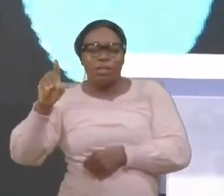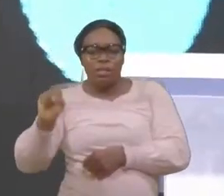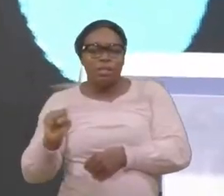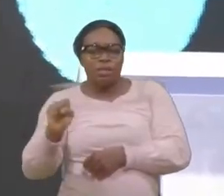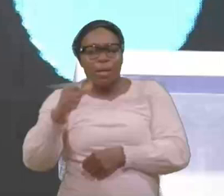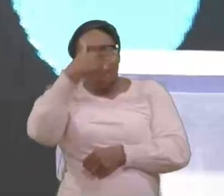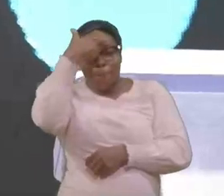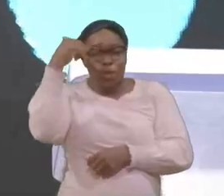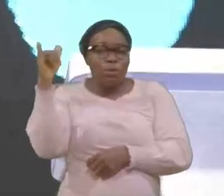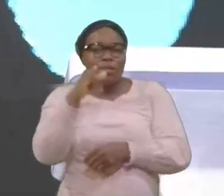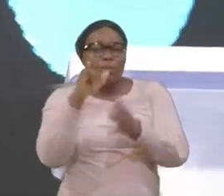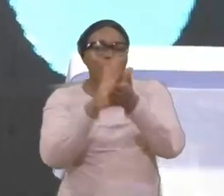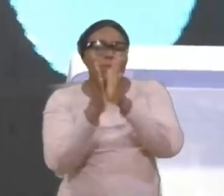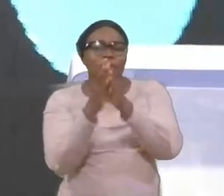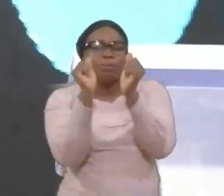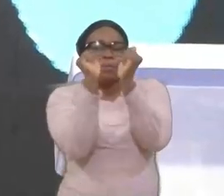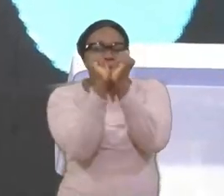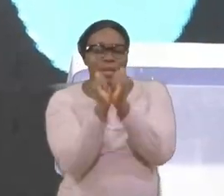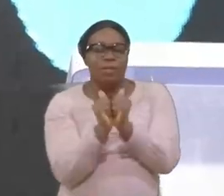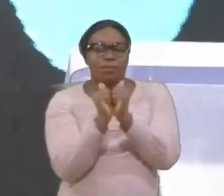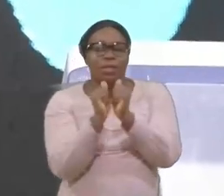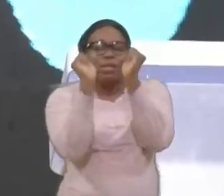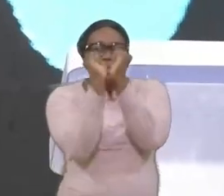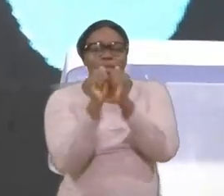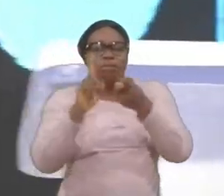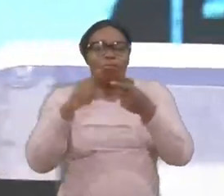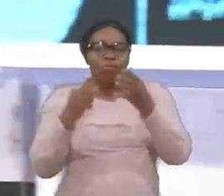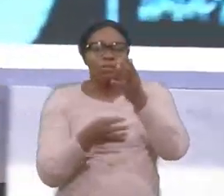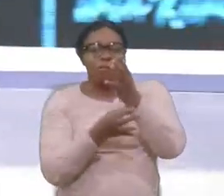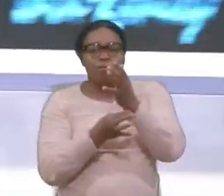c'est parce qu'ils sont devenus esclaves à la chair